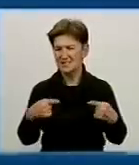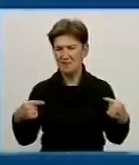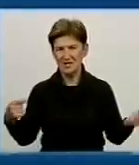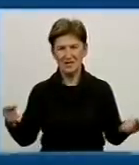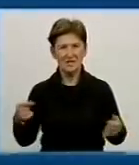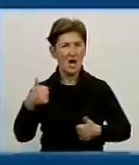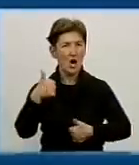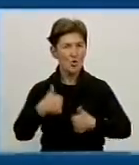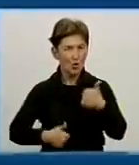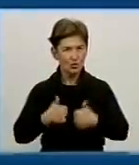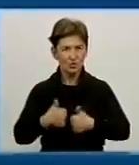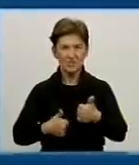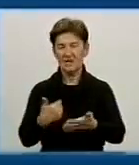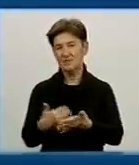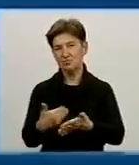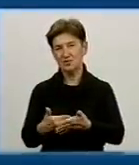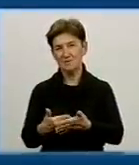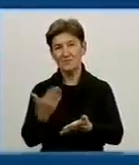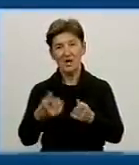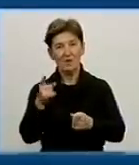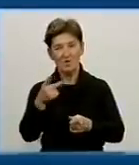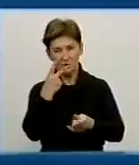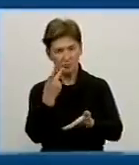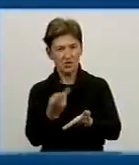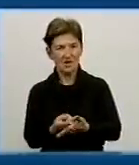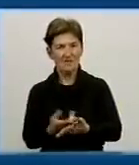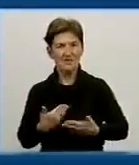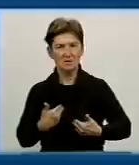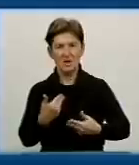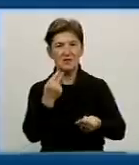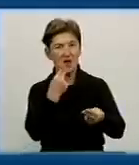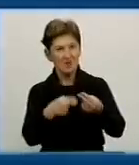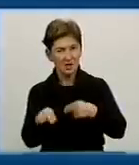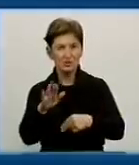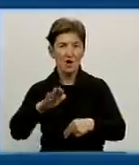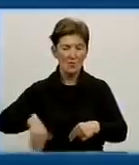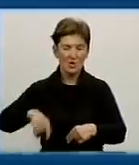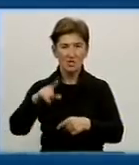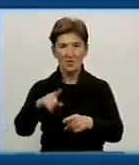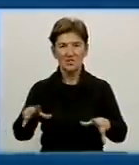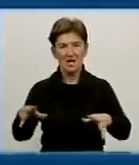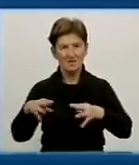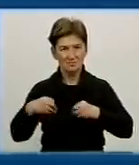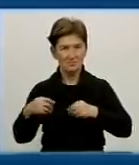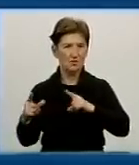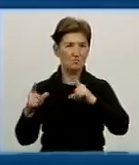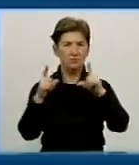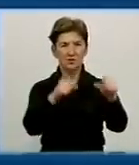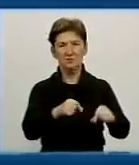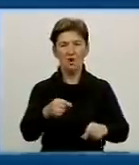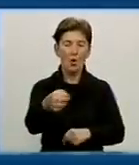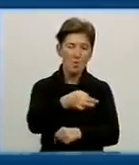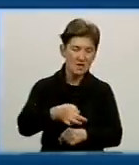це їх заохочує. Наприклад, якщо вони будуть проявляти себе найкраще, потім вони поїдуть з нами на обласний з льошкільних лісниць, наприклад,